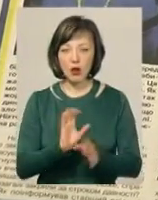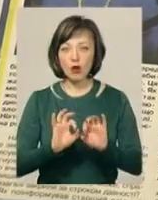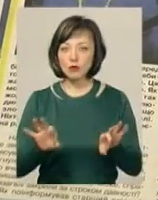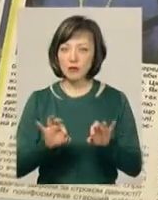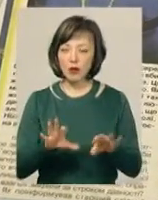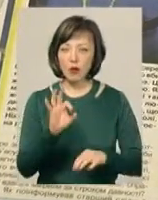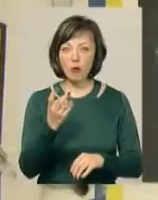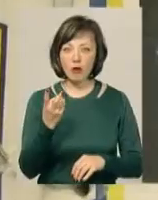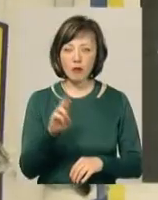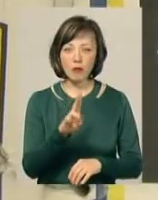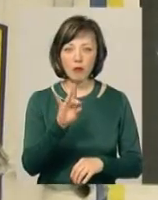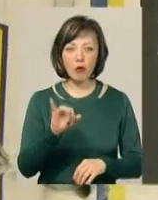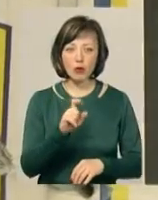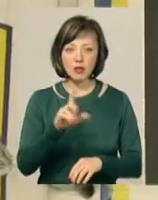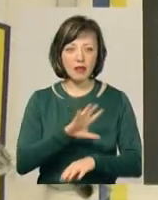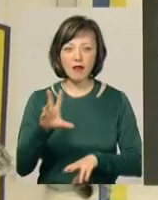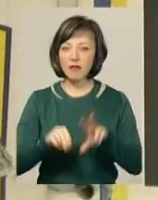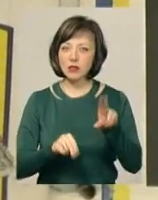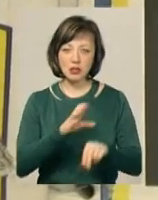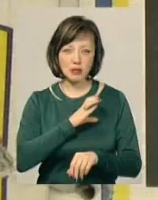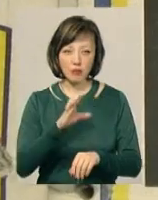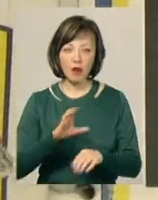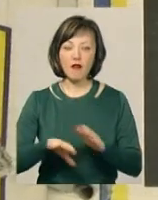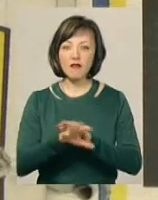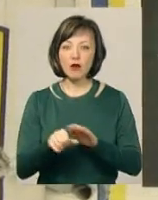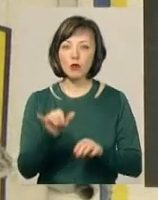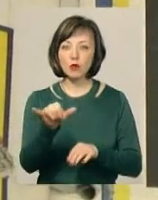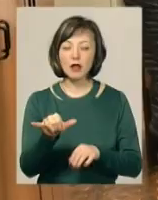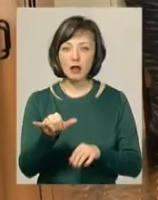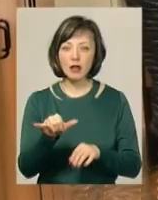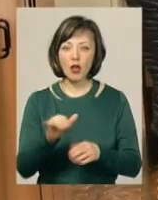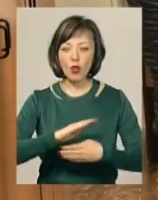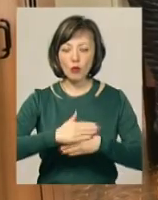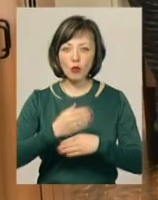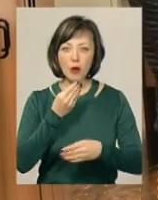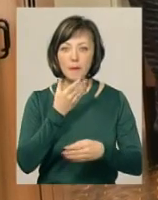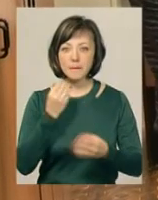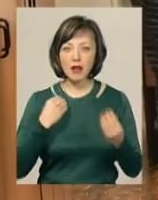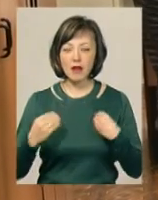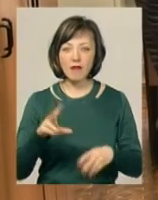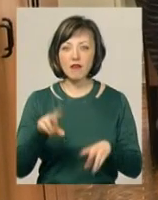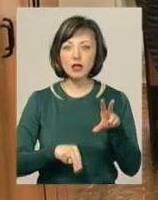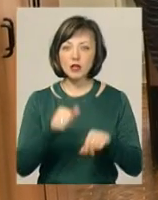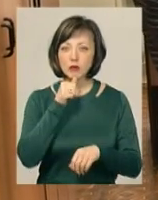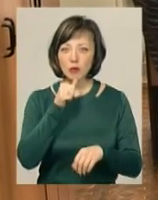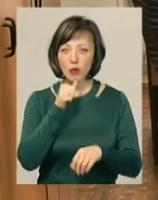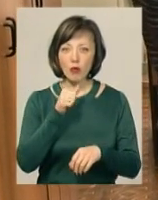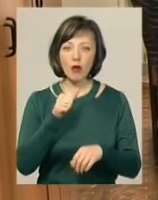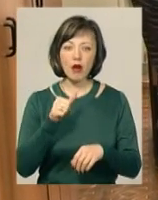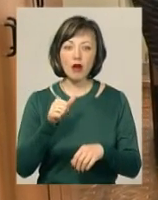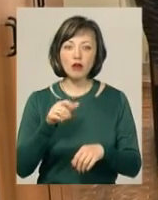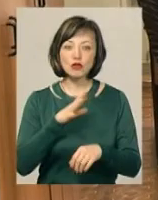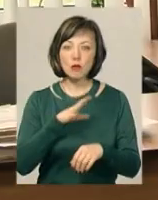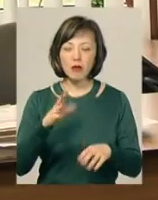розповідає, Ольга Мороз не вважалася заможною, а викрадений у неї ноутбук та прикраси вважає спробою відвернути увагу від